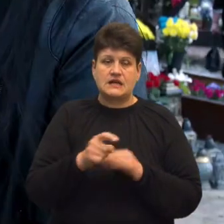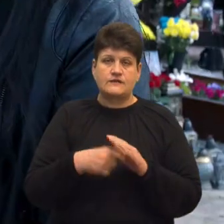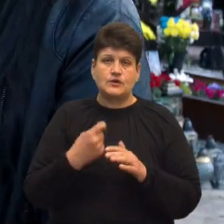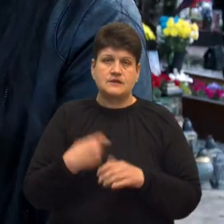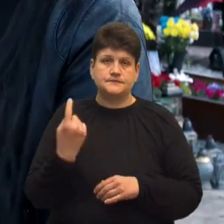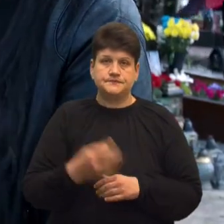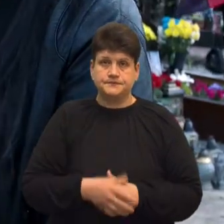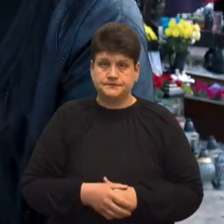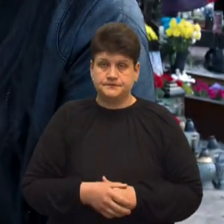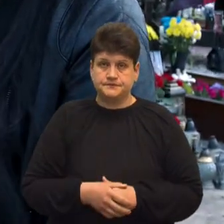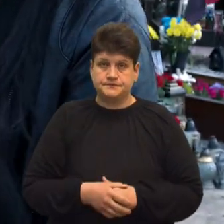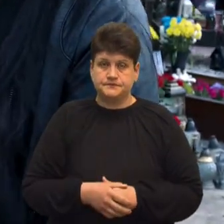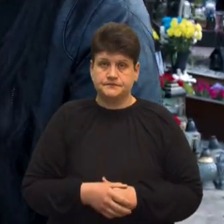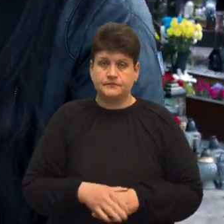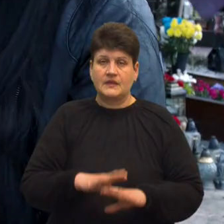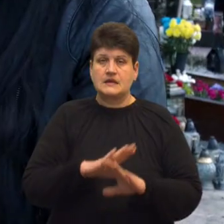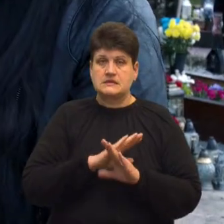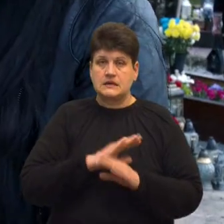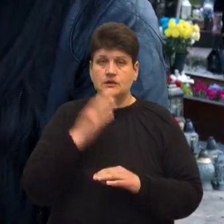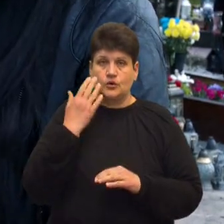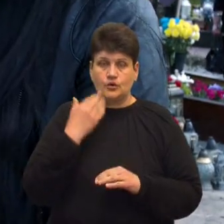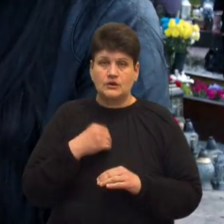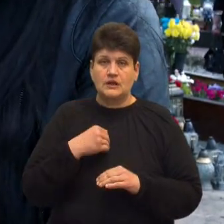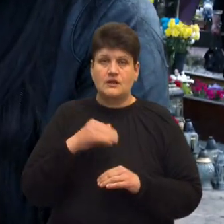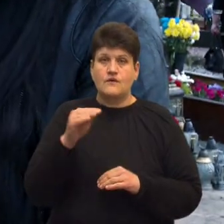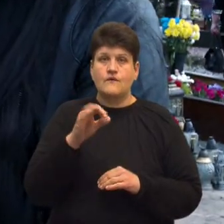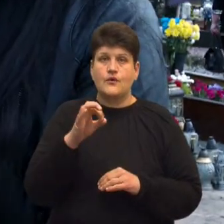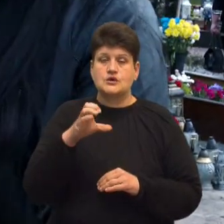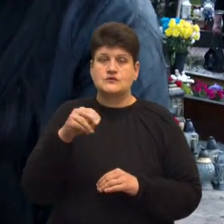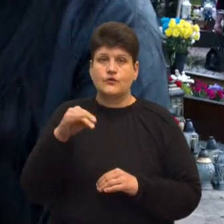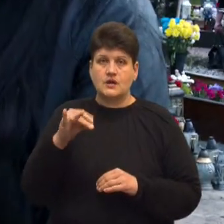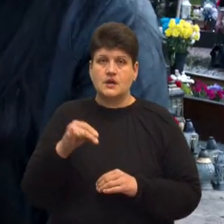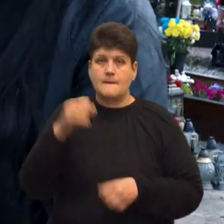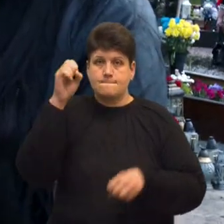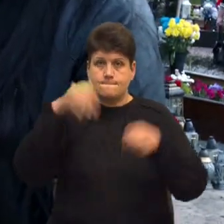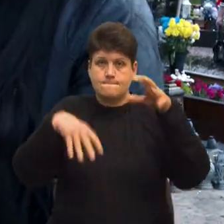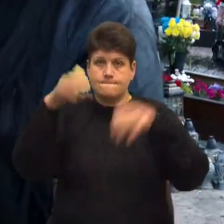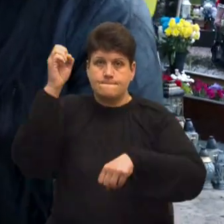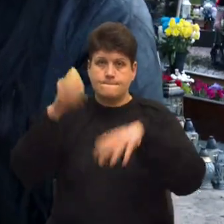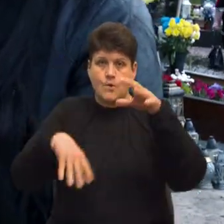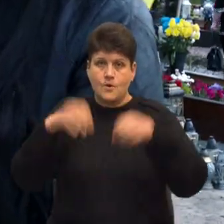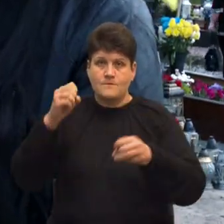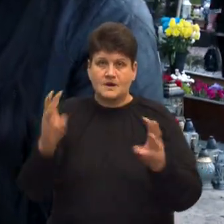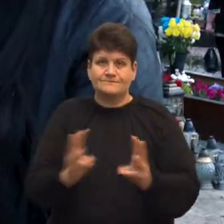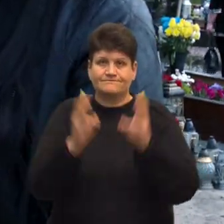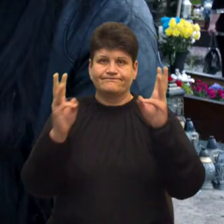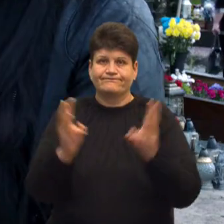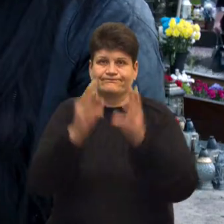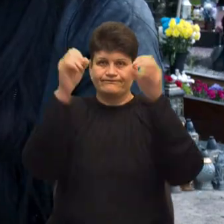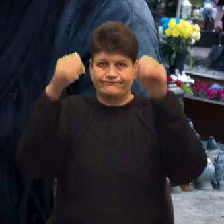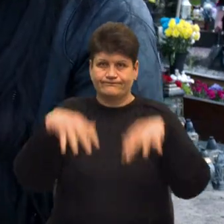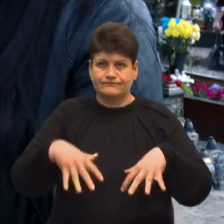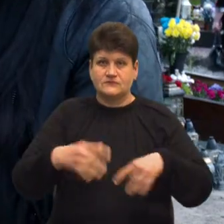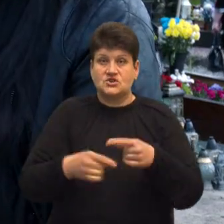Загинув, коли ті фосфорні бомби якраз кидали. І через нас